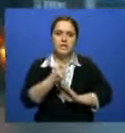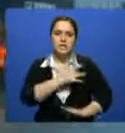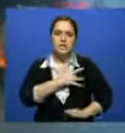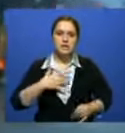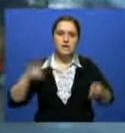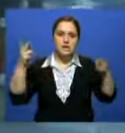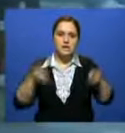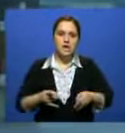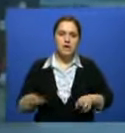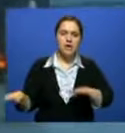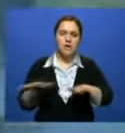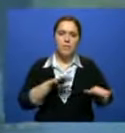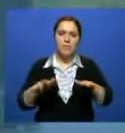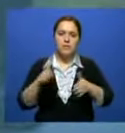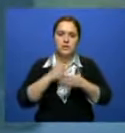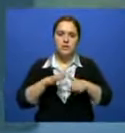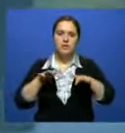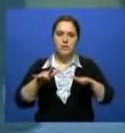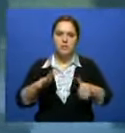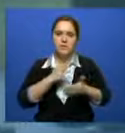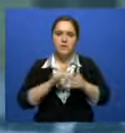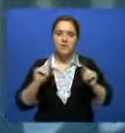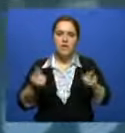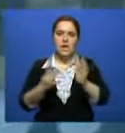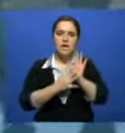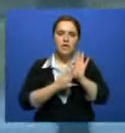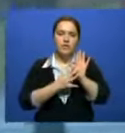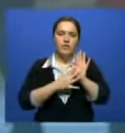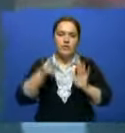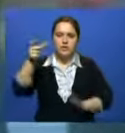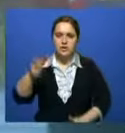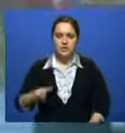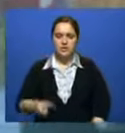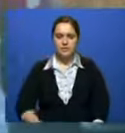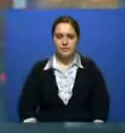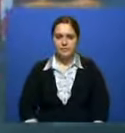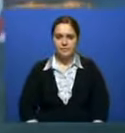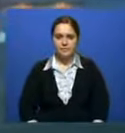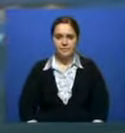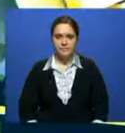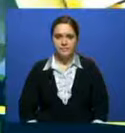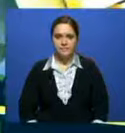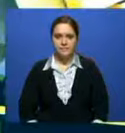человек погибли, 11 ранены. По делу о нападении на Шарли Эбдо задержаны 9 человек.